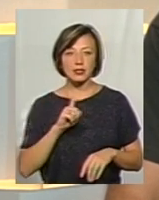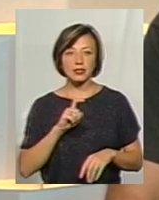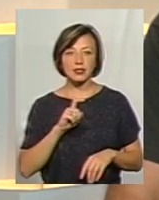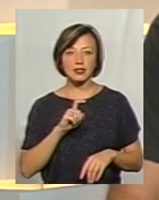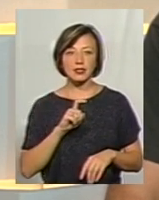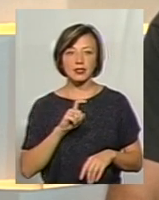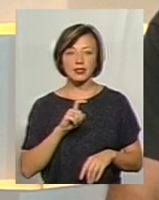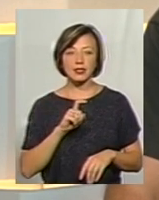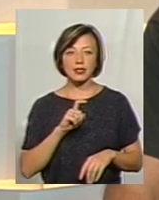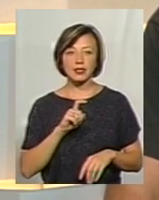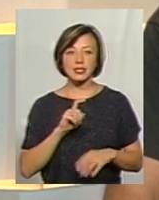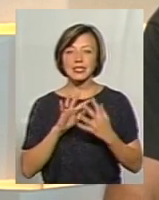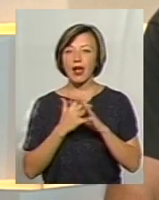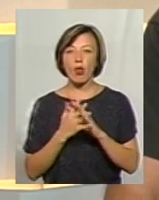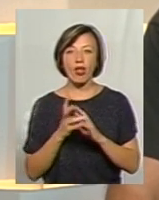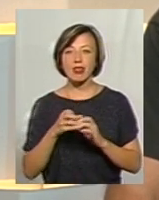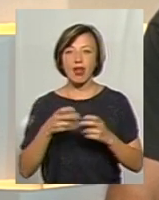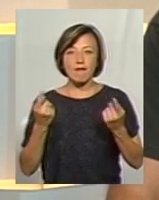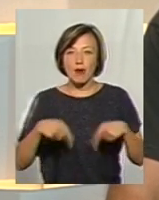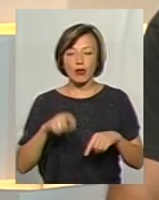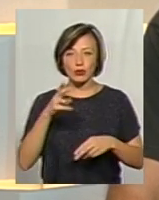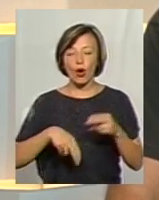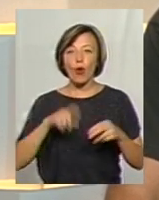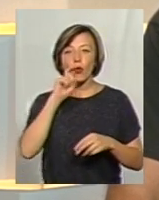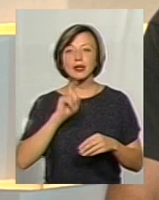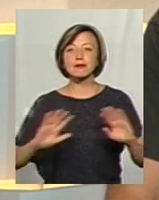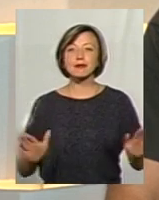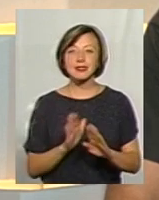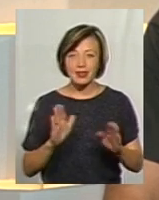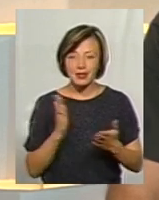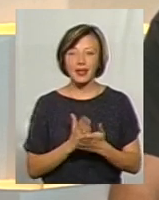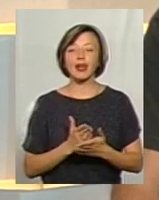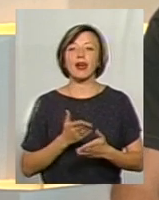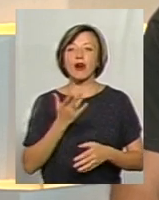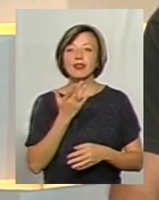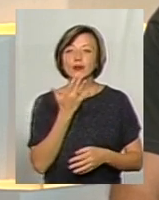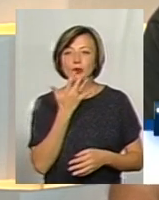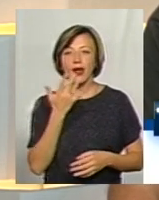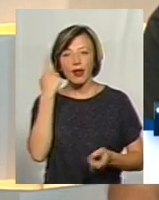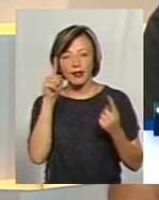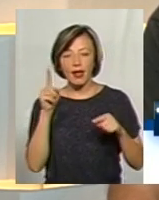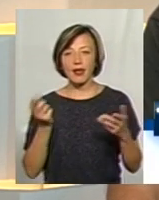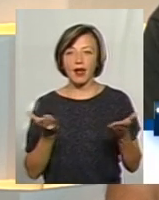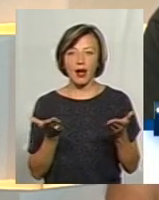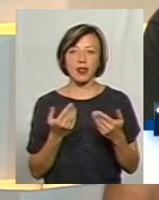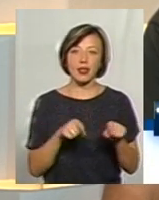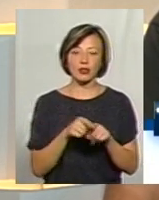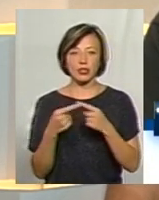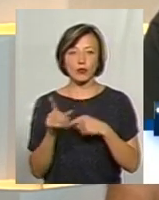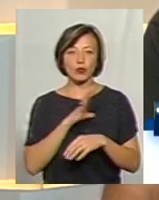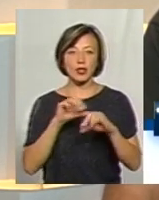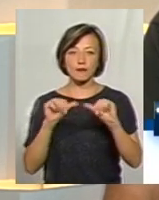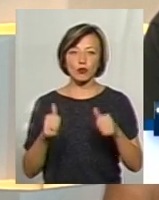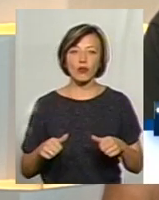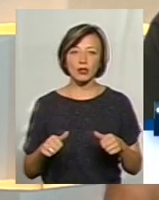вмерла остаточно, поки люди співають українських пісень, у нас діє та українська національна ідея, яка так чи інакше була